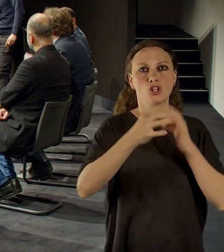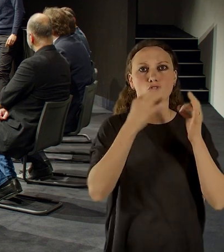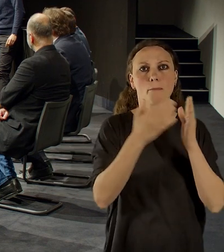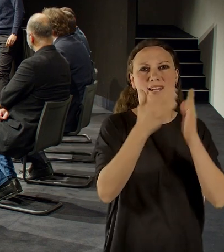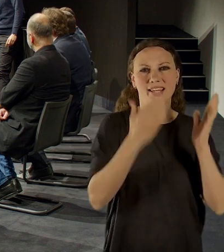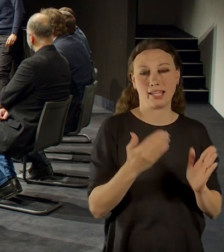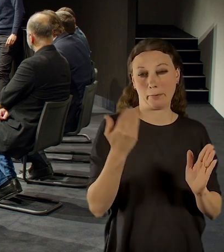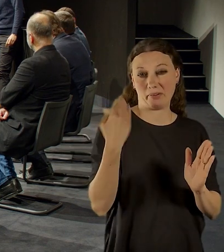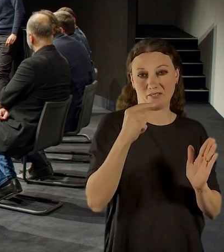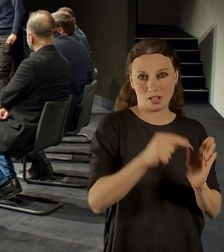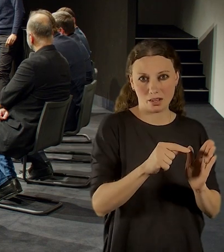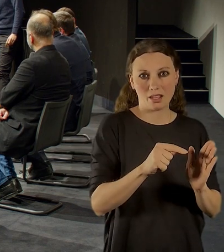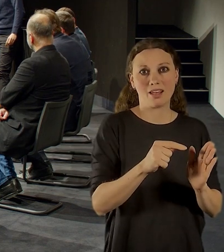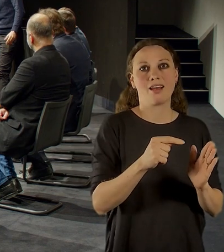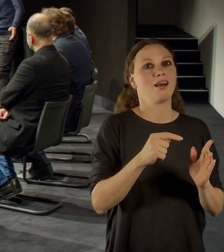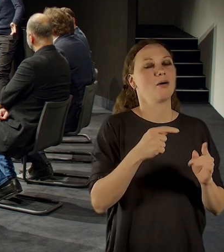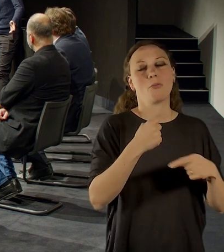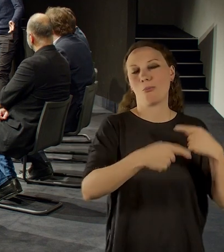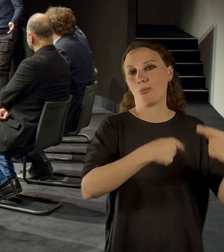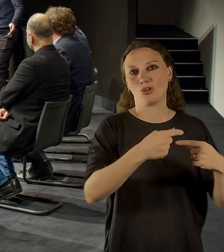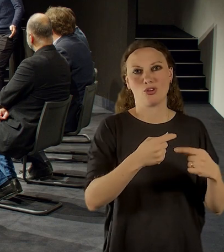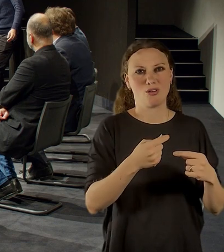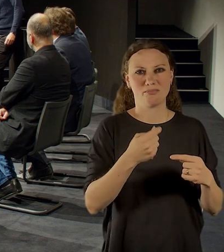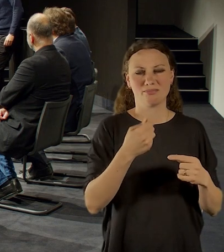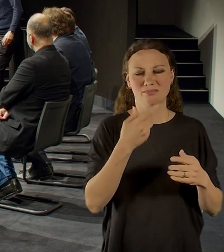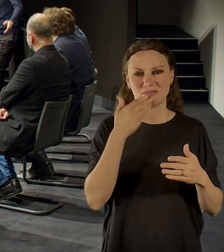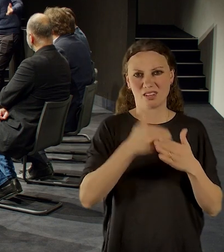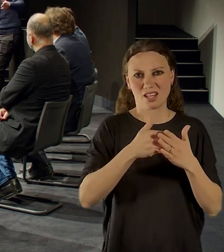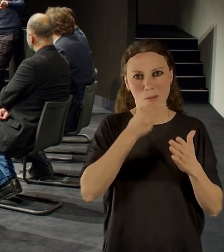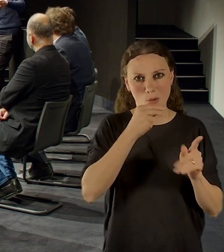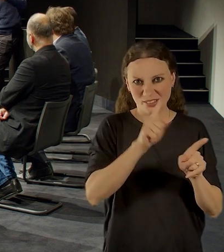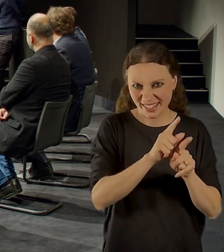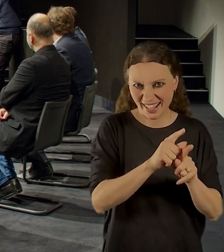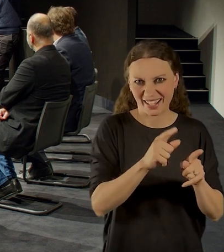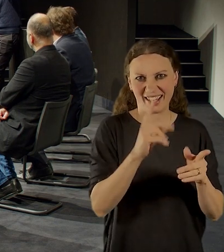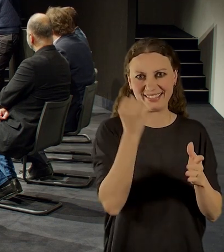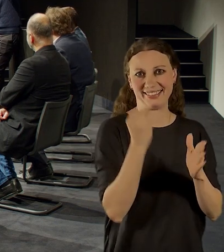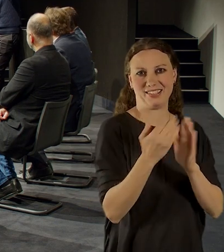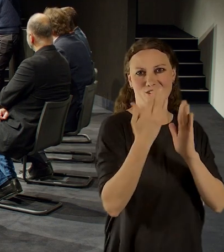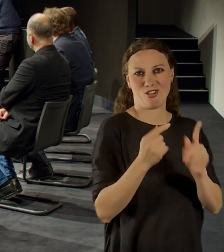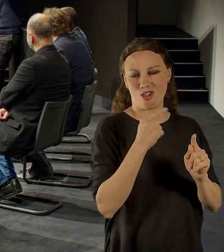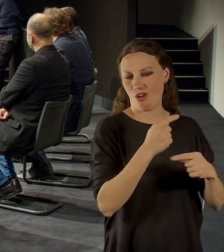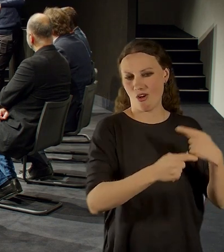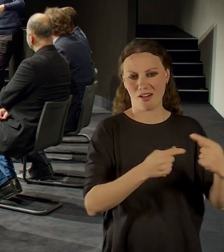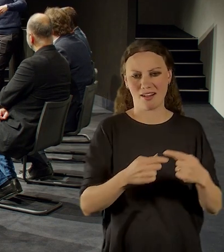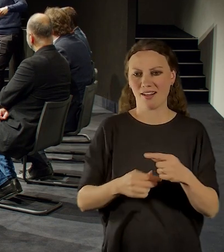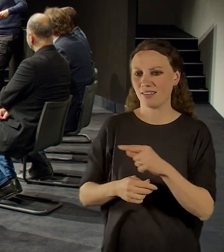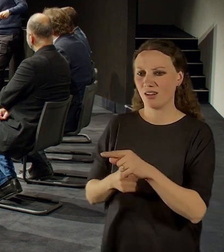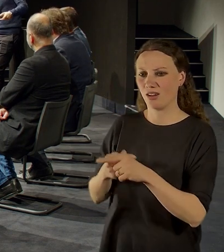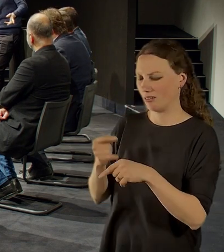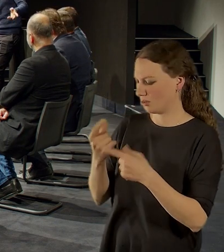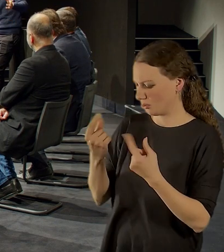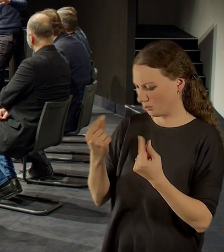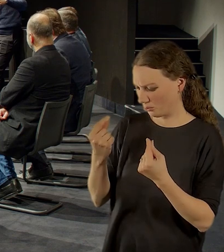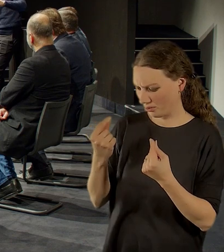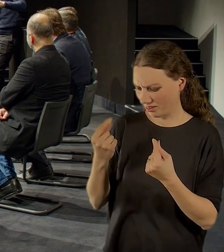zpráva vývoje automatizace STP, vznikaly tam různé databáze taky. Já nevím, s jakou institucí mám spojené to federální